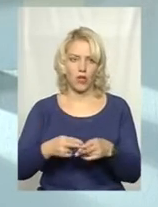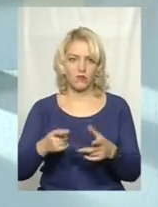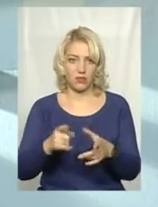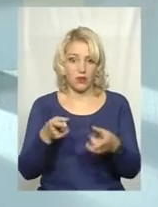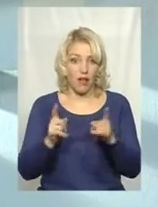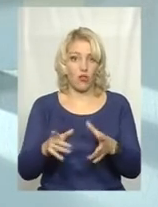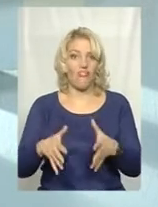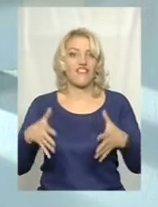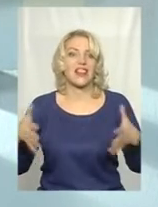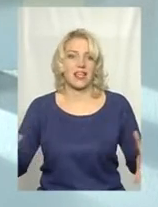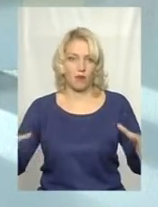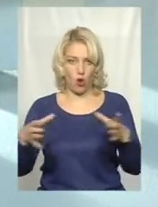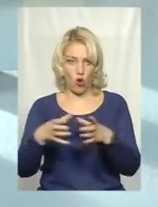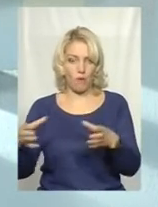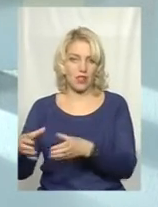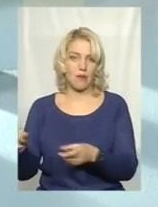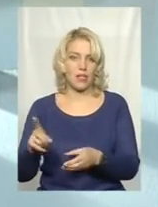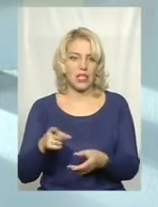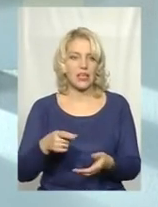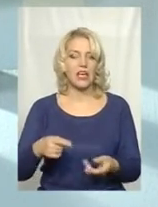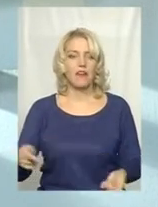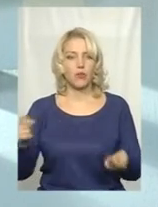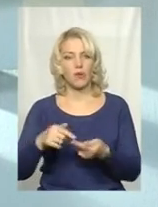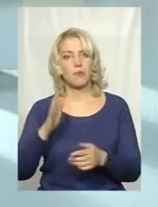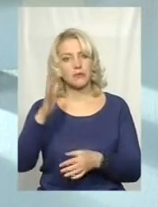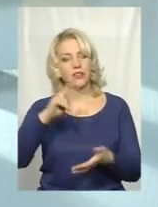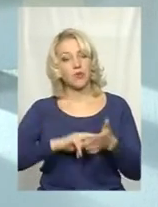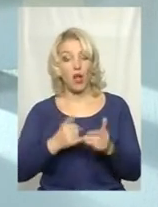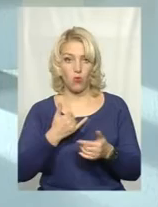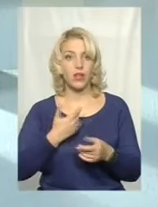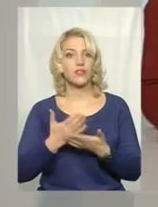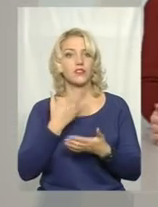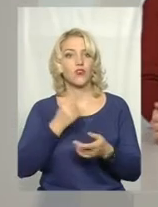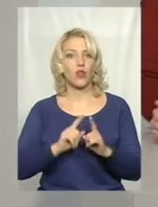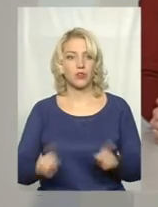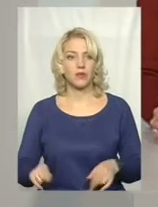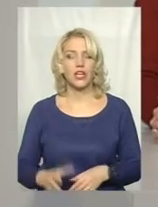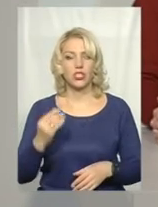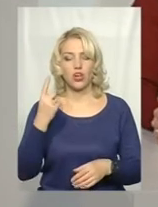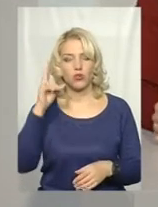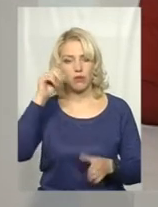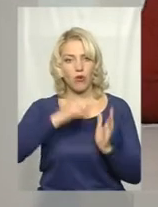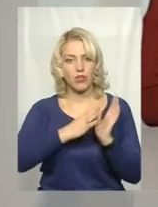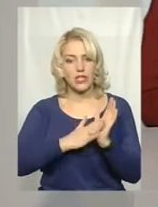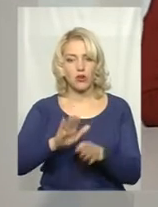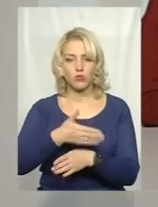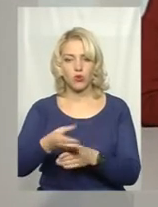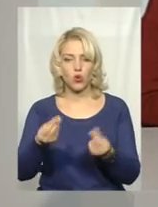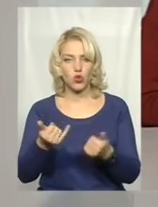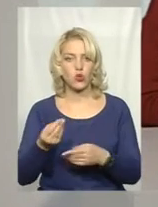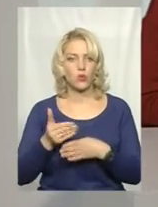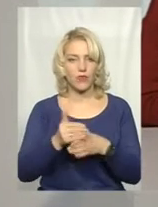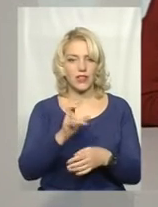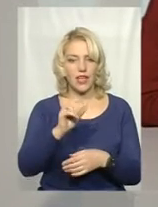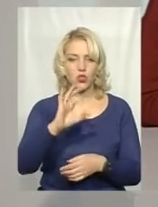великими громадами, які відповідають перспективному плану. У нас своя особливість. І ще один показник – розподіл коштів субвенції на